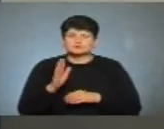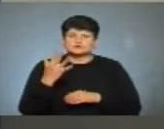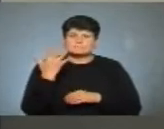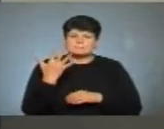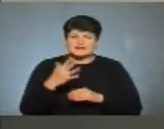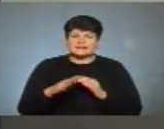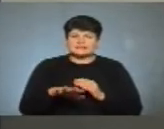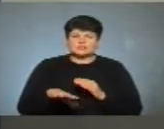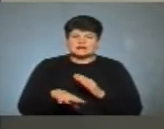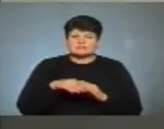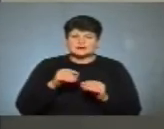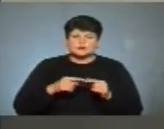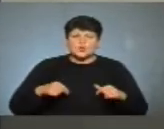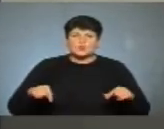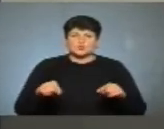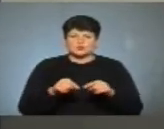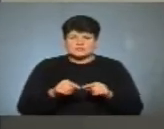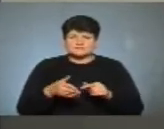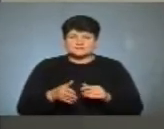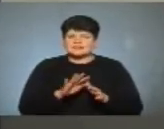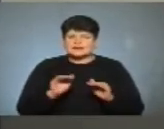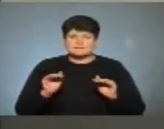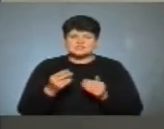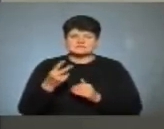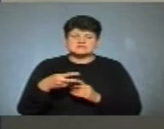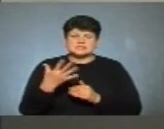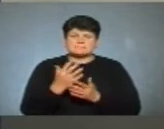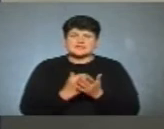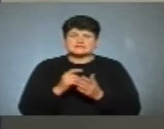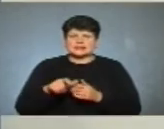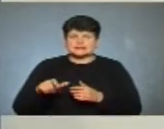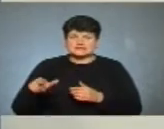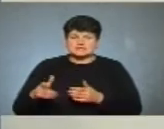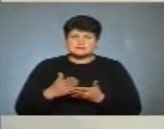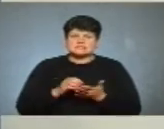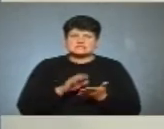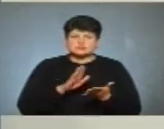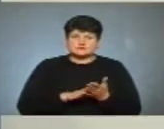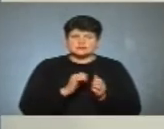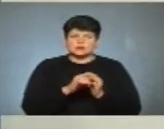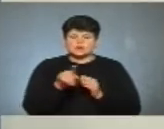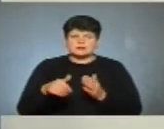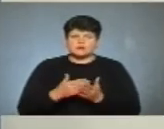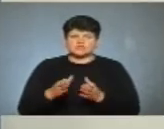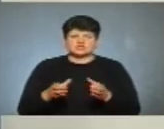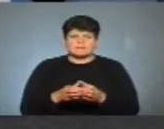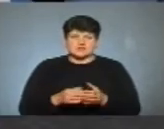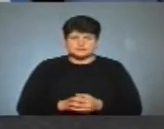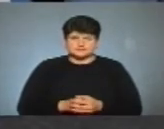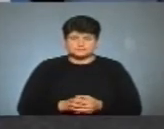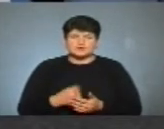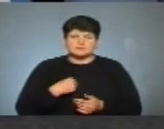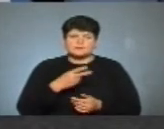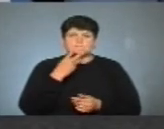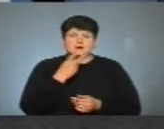територіальних виборчих округів, відповідно, не менше 25 кандидатів мали зреєструвати кожна із політичних партій. От ми